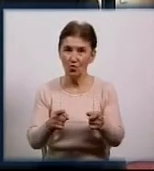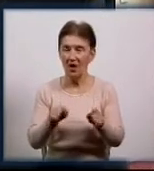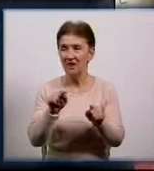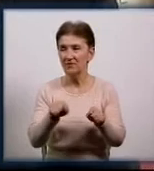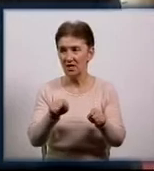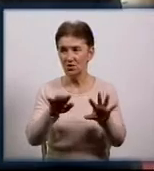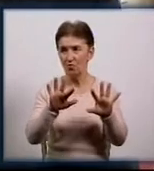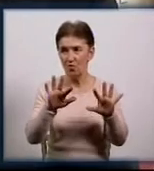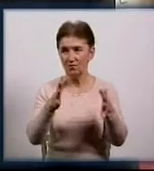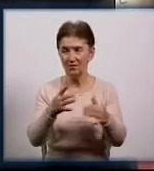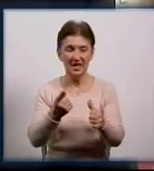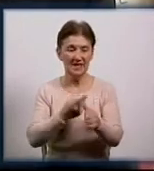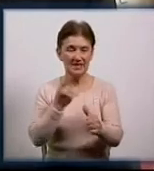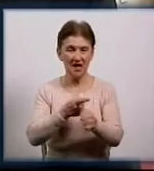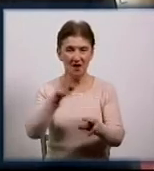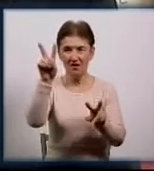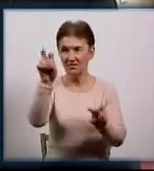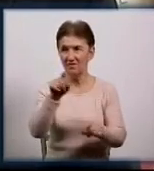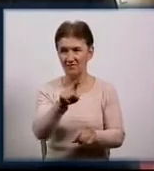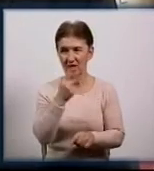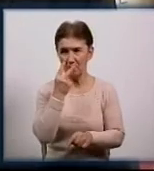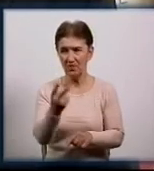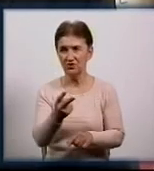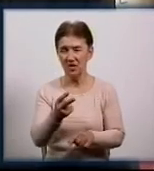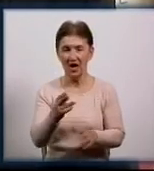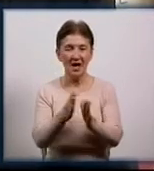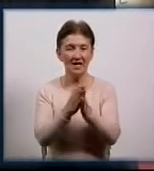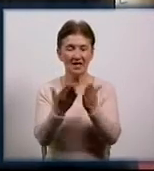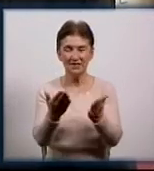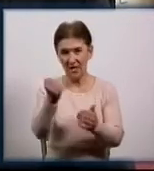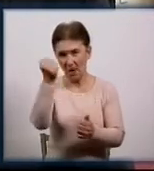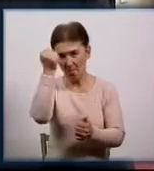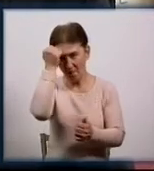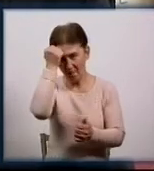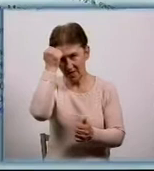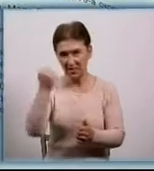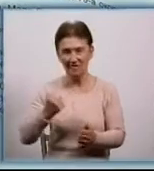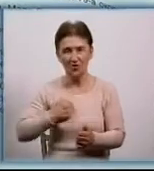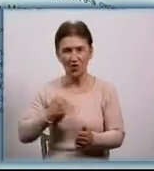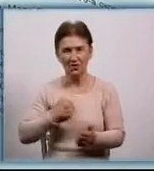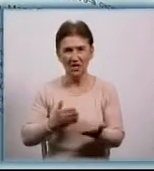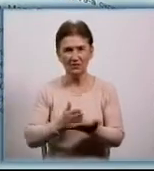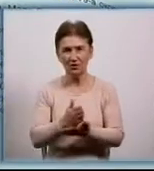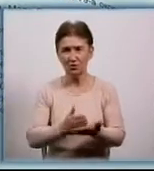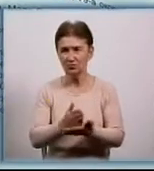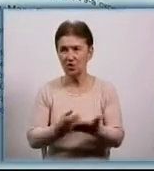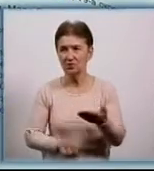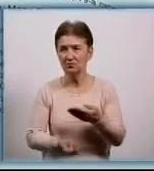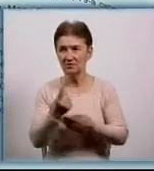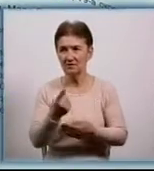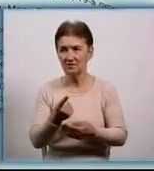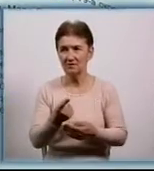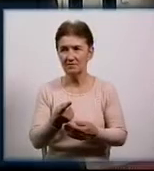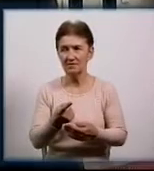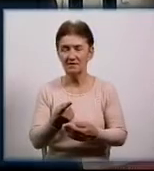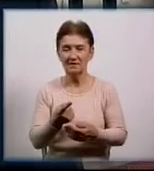випадку самої назви, ви бачите, що книга пам'яті військового службовця в Збройних сил. Виникло питання, доцільно